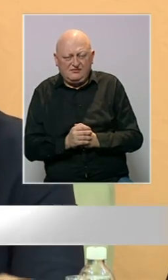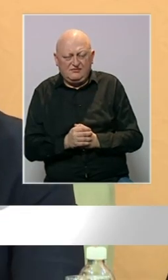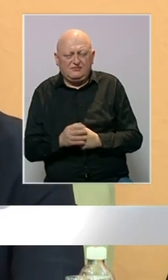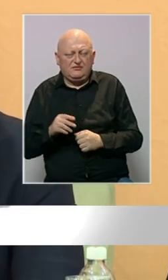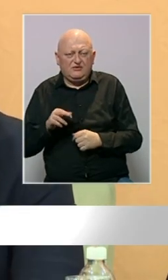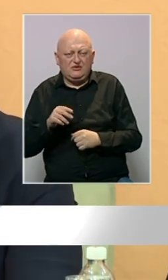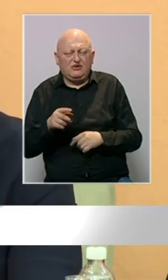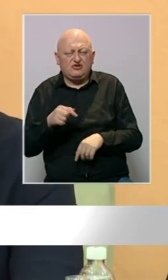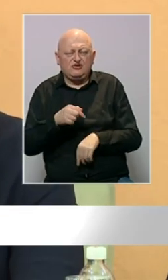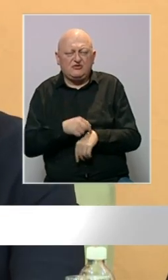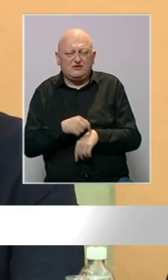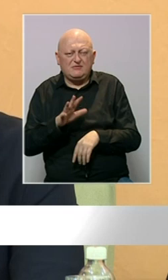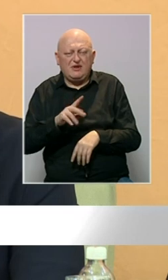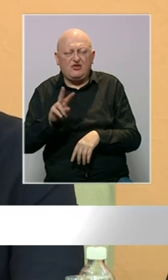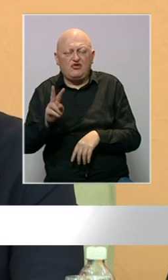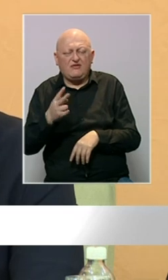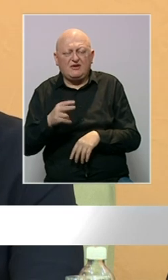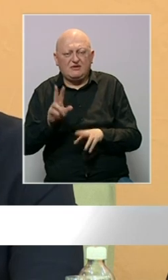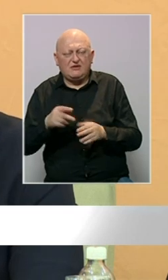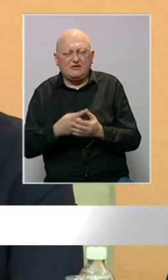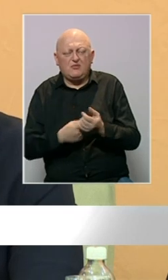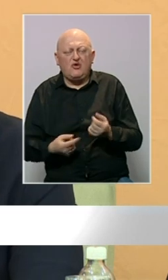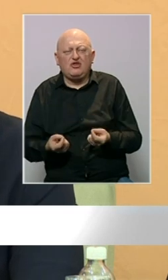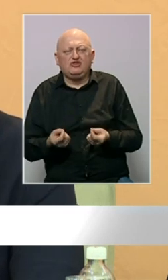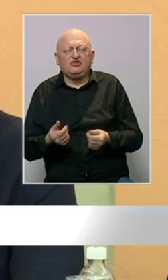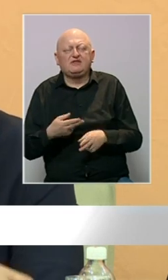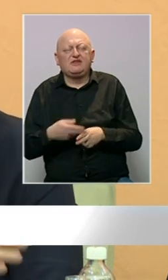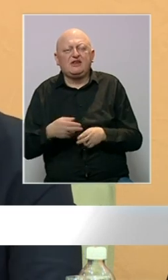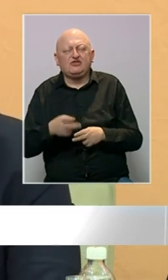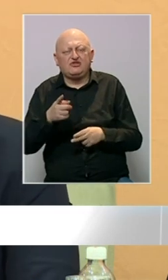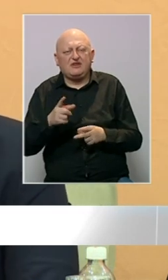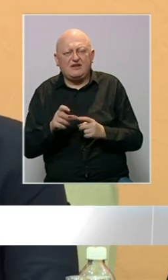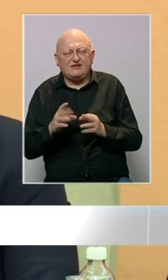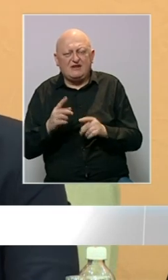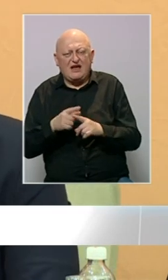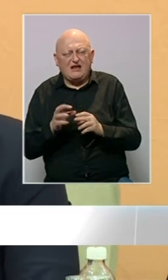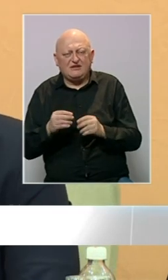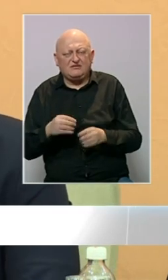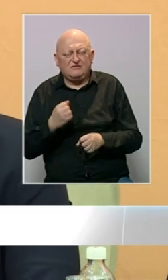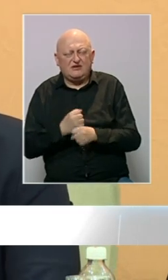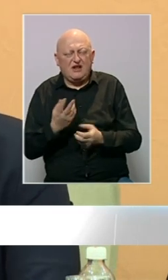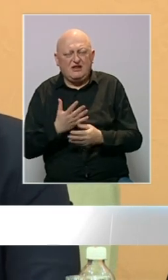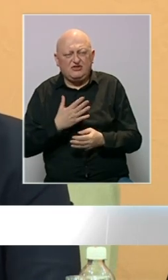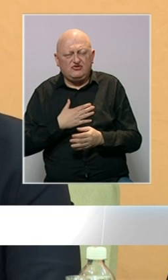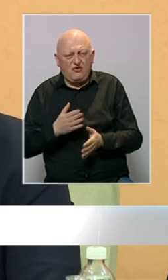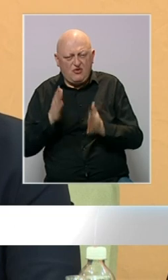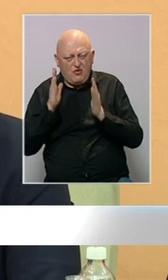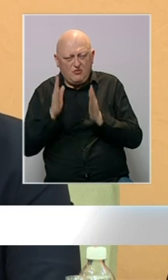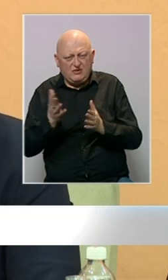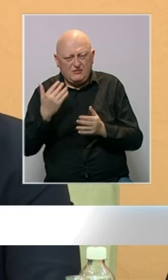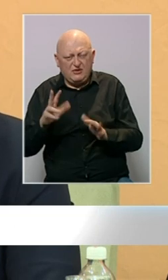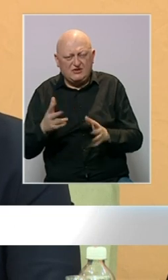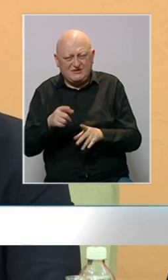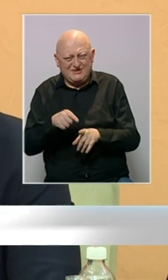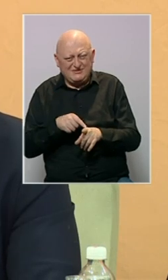Dolazimo do trenutka 5 do 12 kada postoji posljednja šansa da se riješi ono što su SDA i HDZ izrazili kao svoje opredeljenja prije 18